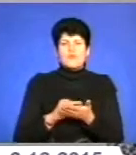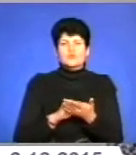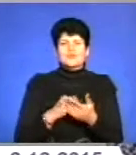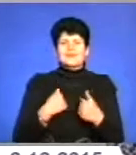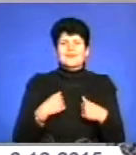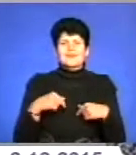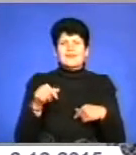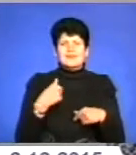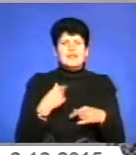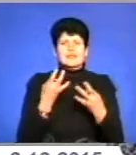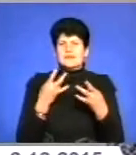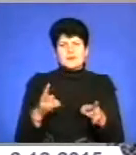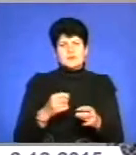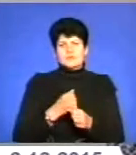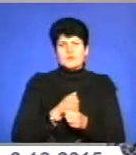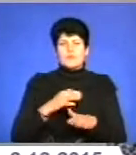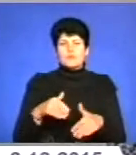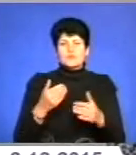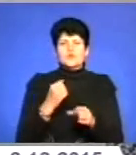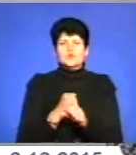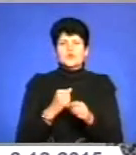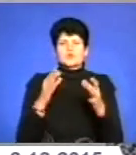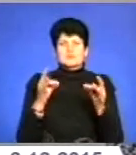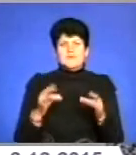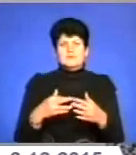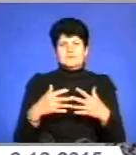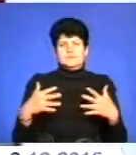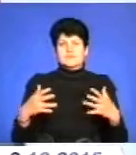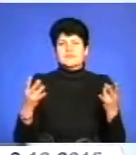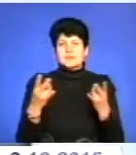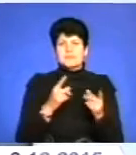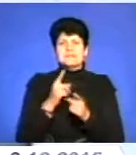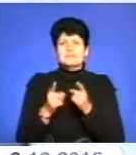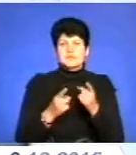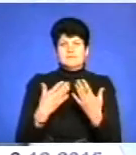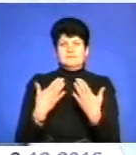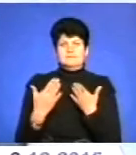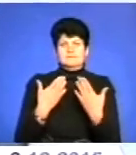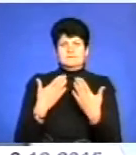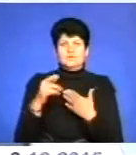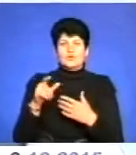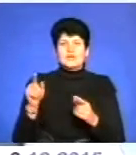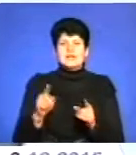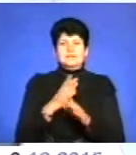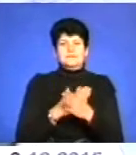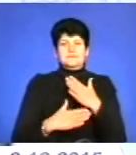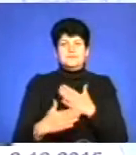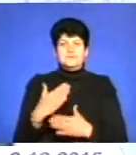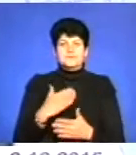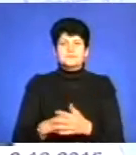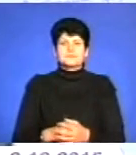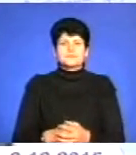я, не потрібно шкодувати, пропонувати роботу у соцпакет тощо. Варто змінити ставлення до людей з особливими потребами.